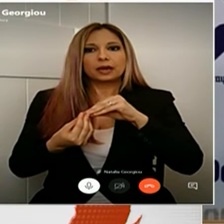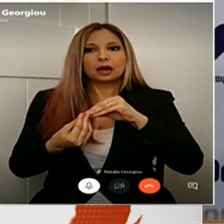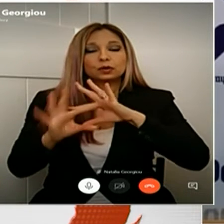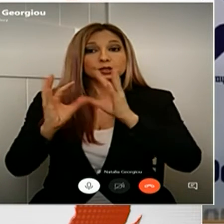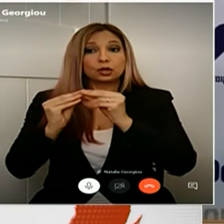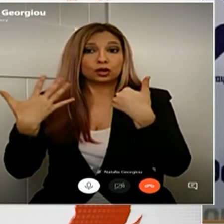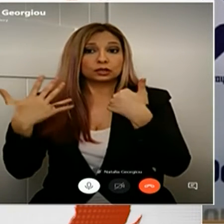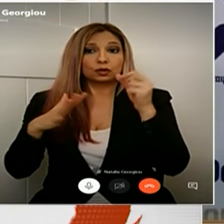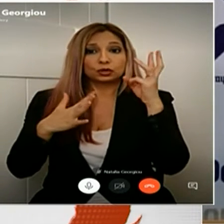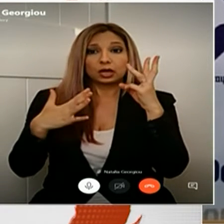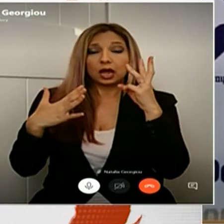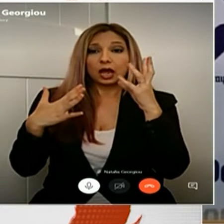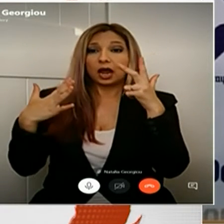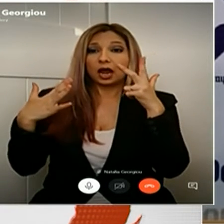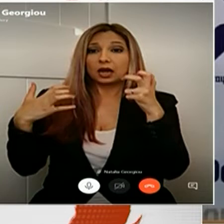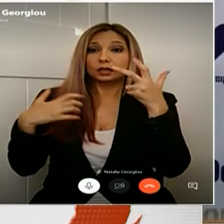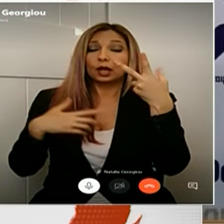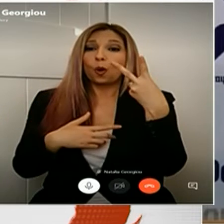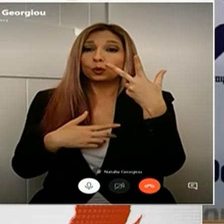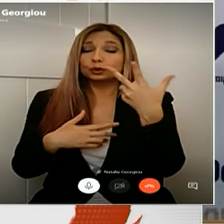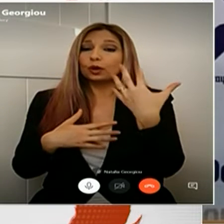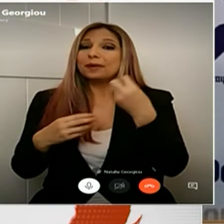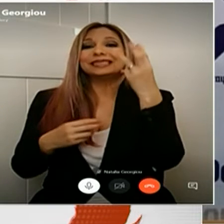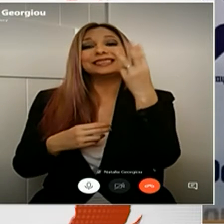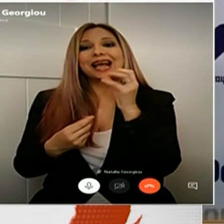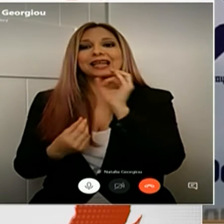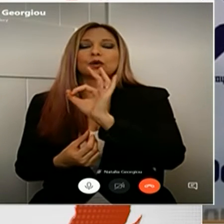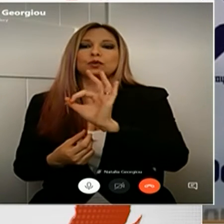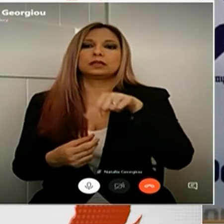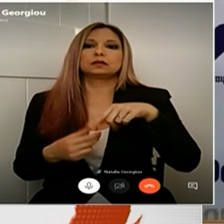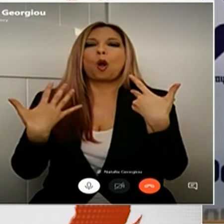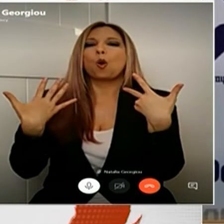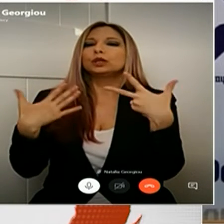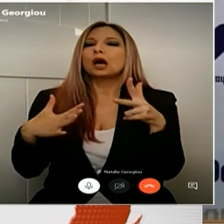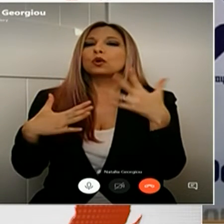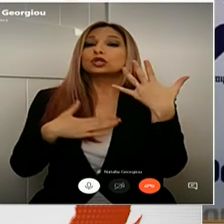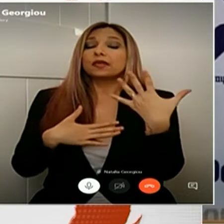αναλύσεις είχαμε 30 κρούσματα και σήμερα από 810 έχουμε 20.